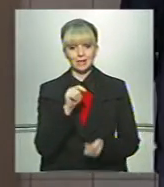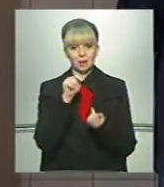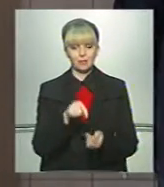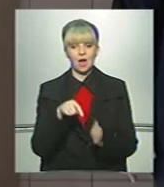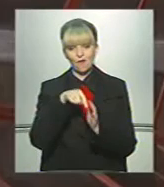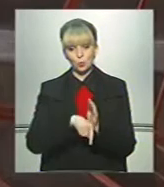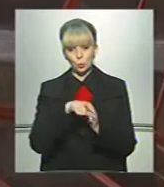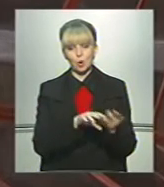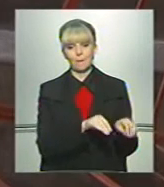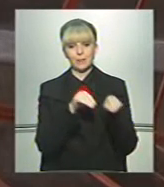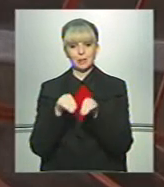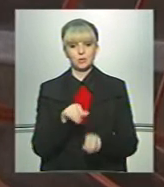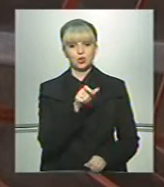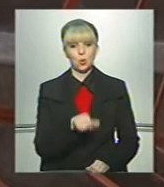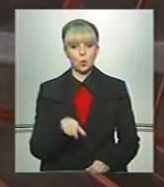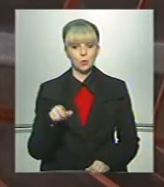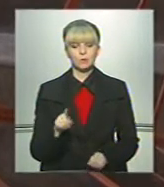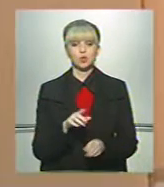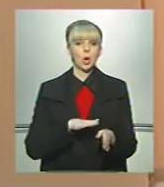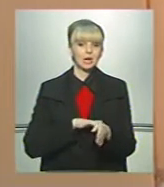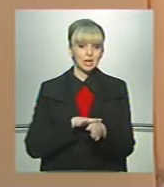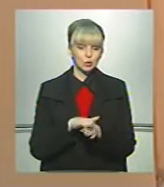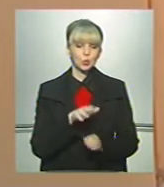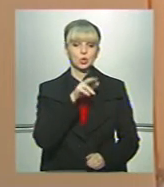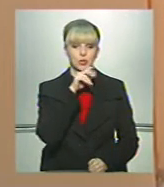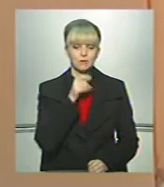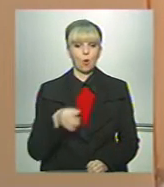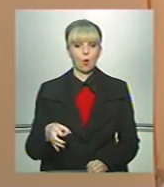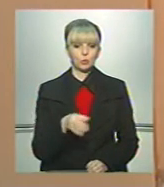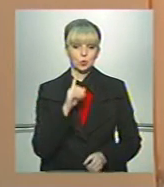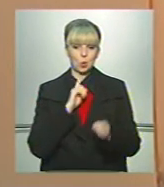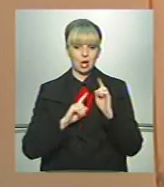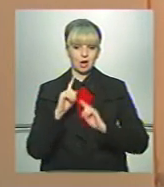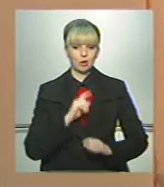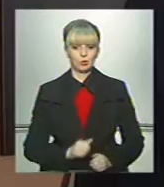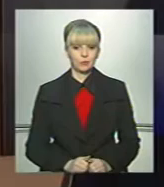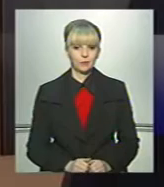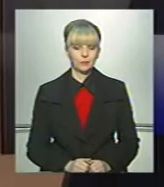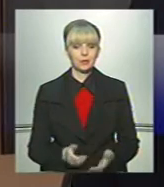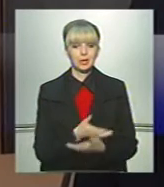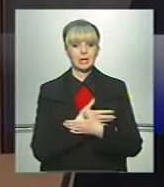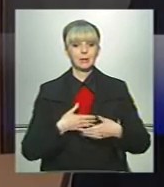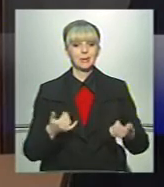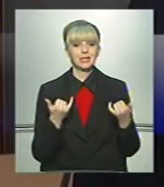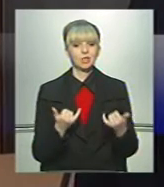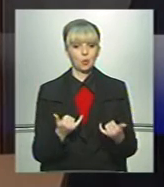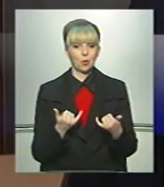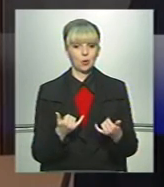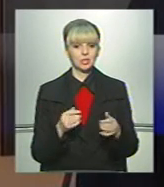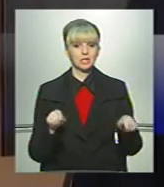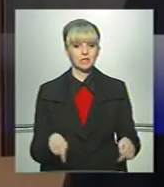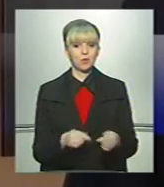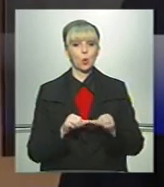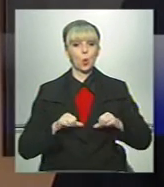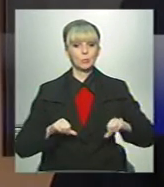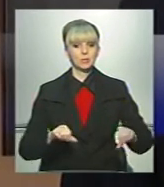внутрішнього переміщених осіб», що реалізується Чернівецькою обласною радою. «Ми сьогодні створили